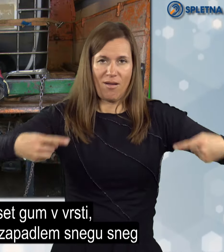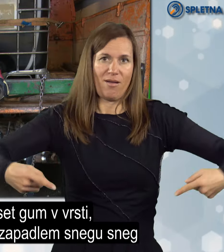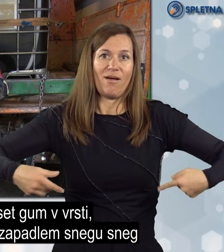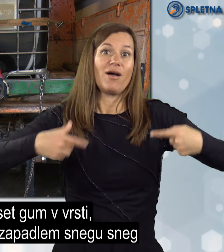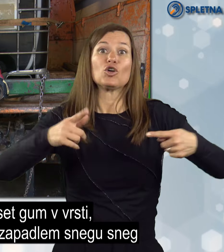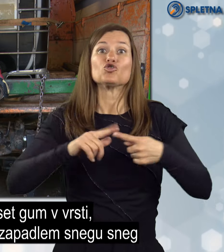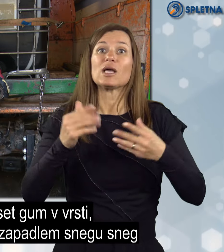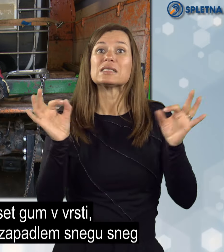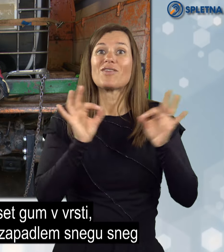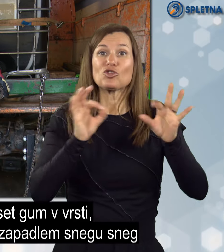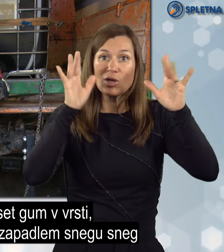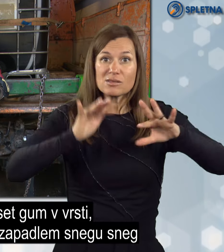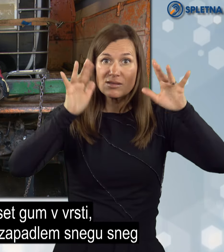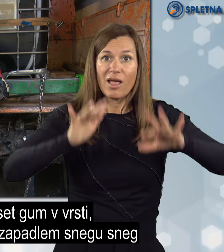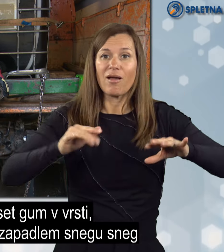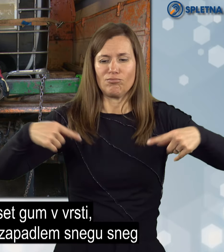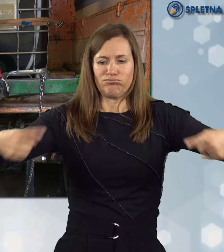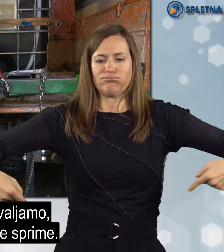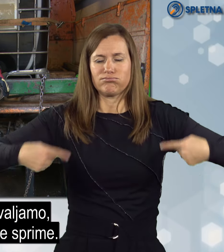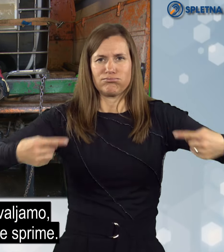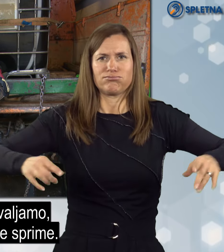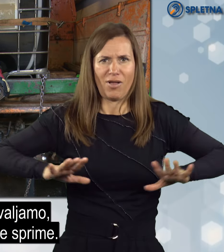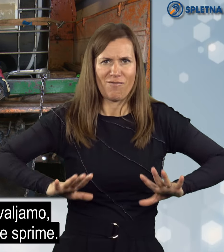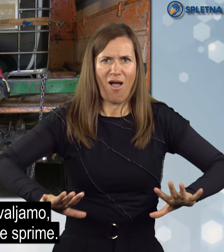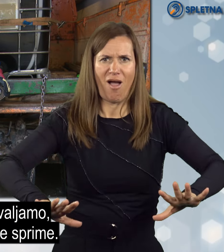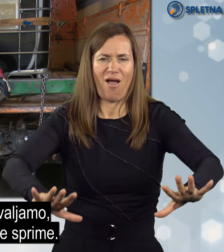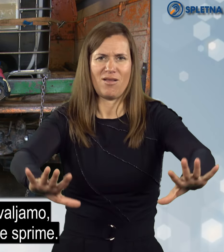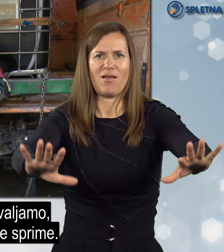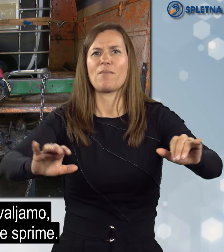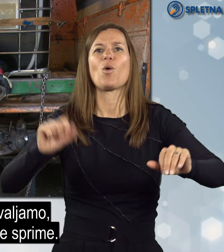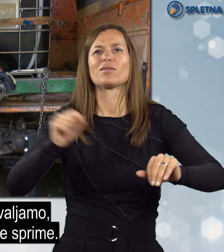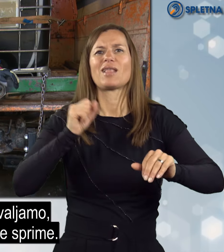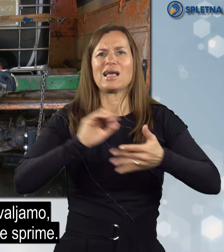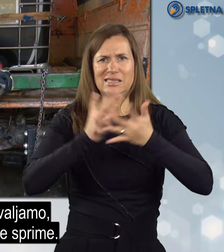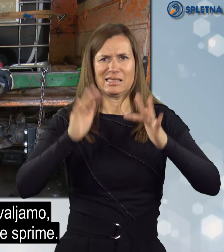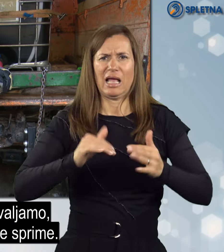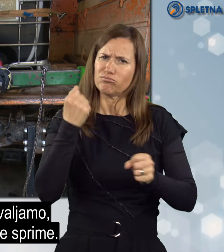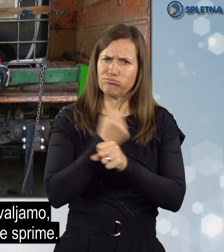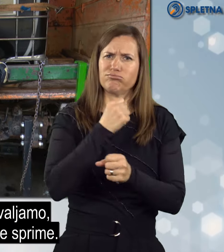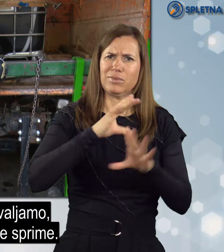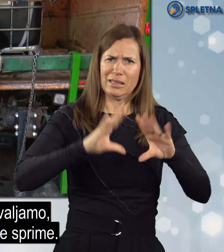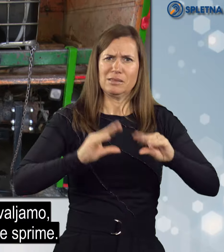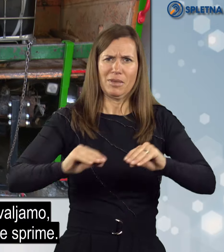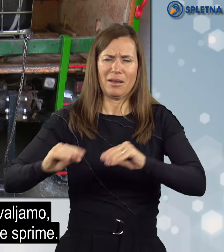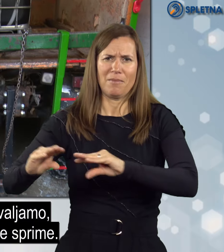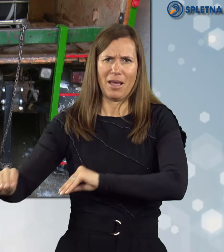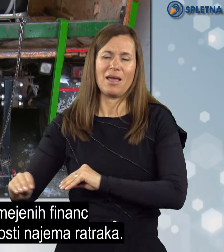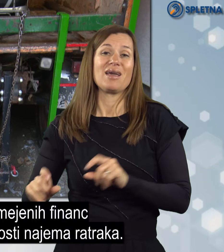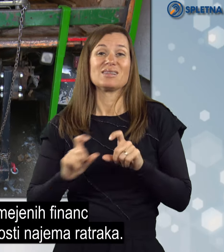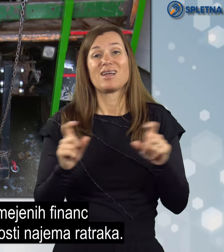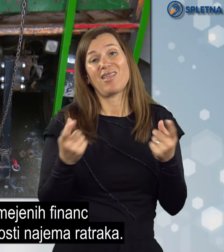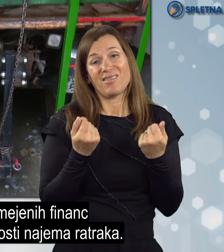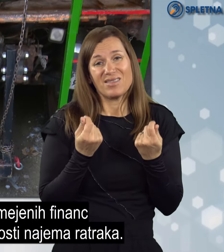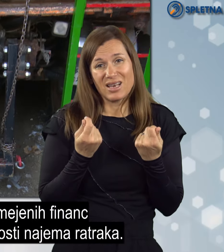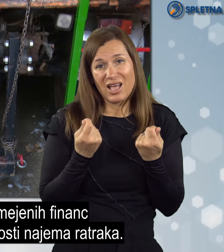progo ob novo zapadnem snegu povaljamo, zato da se sneg sprime. Mi